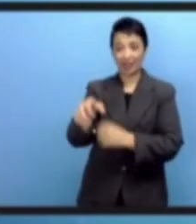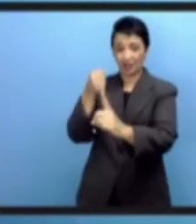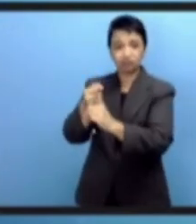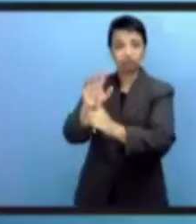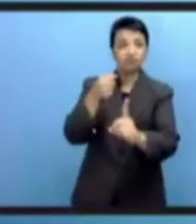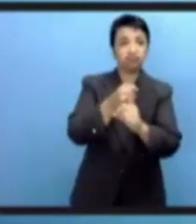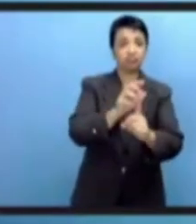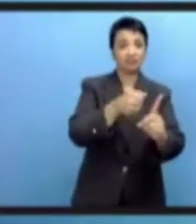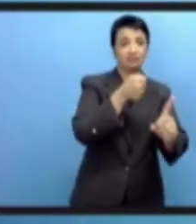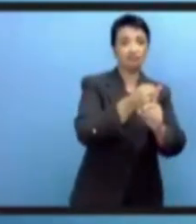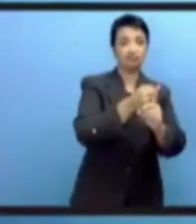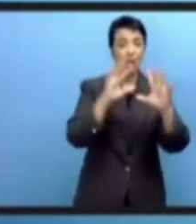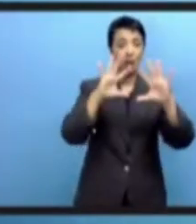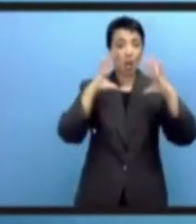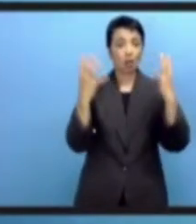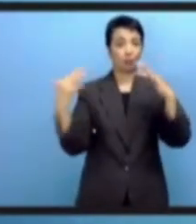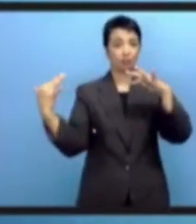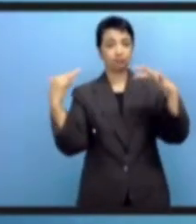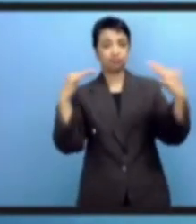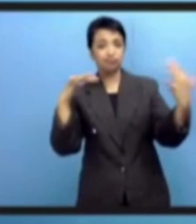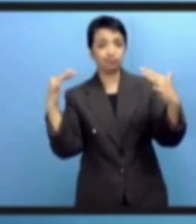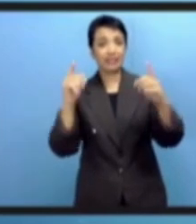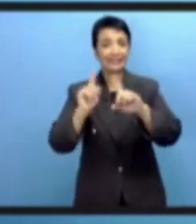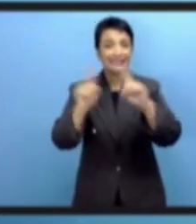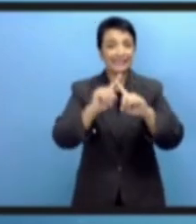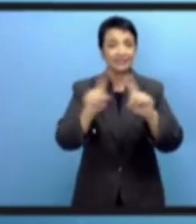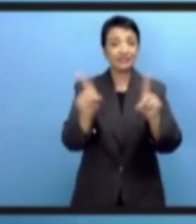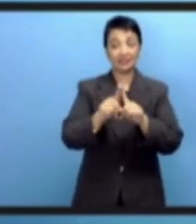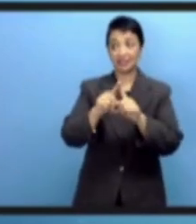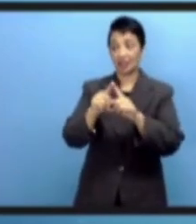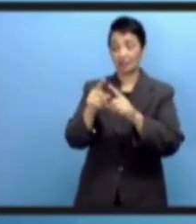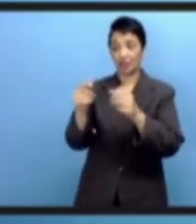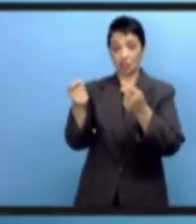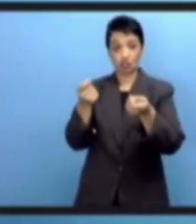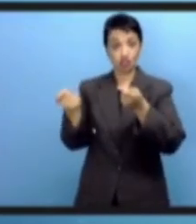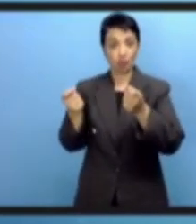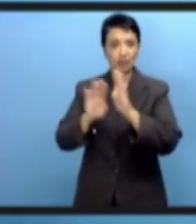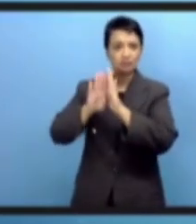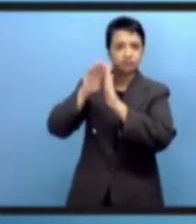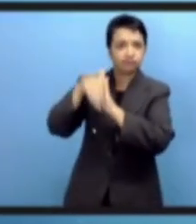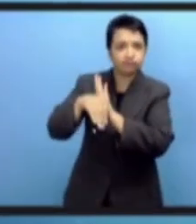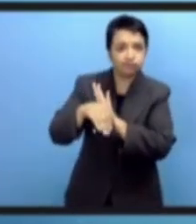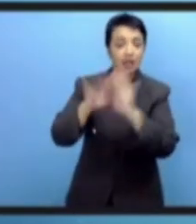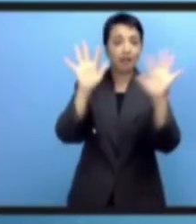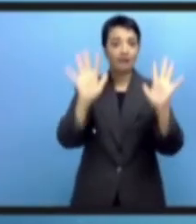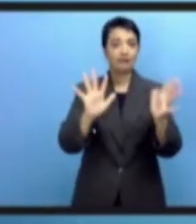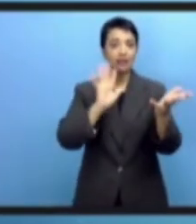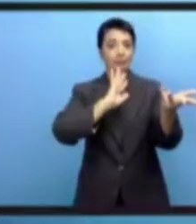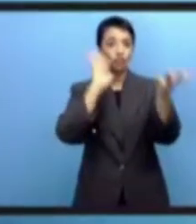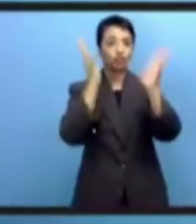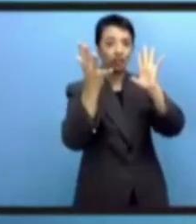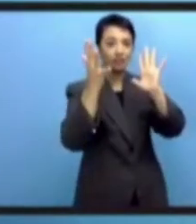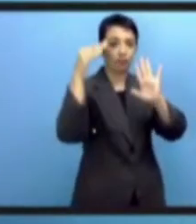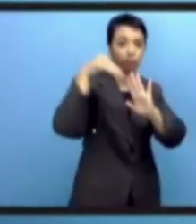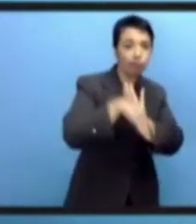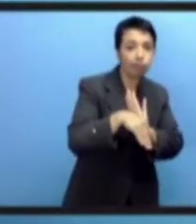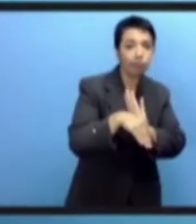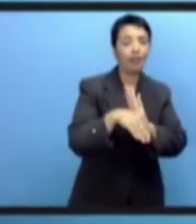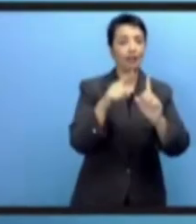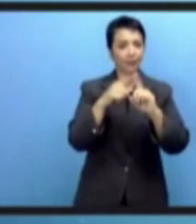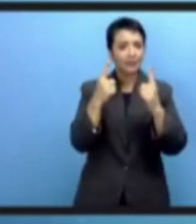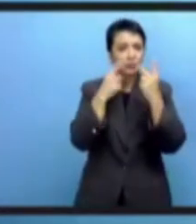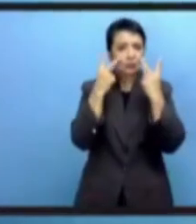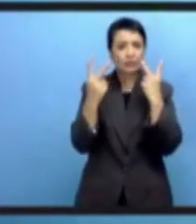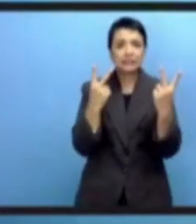принять во внимание последствия кризиса, всемирного кризиса, ослабления демократии, изменения климата и многие